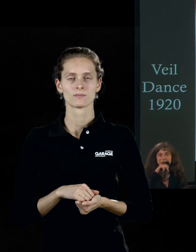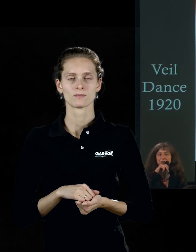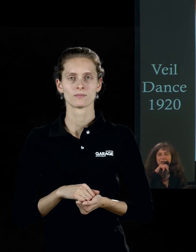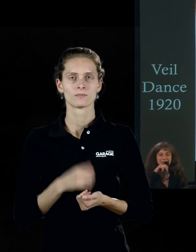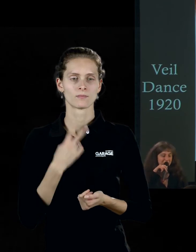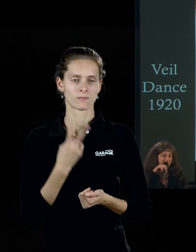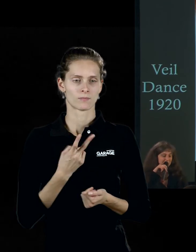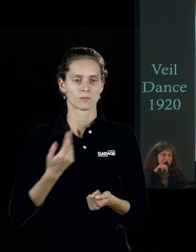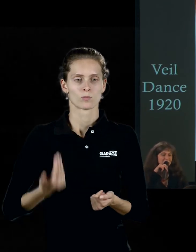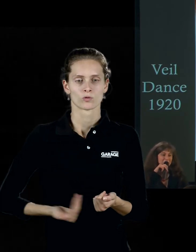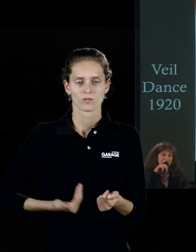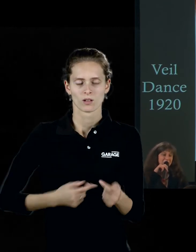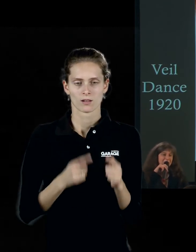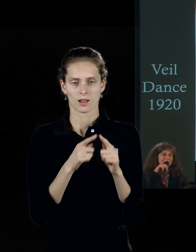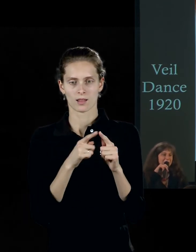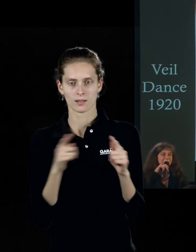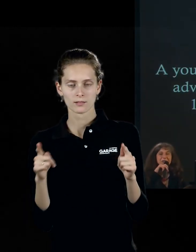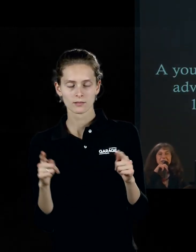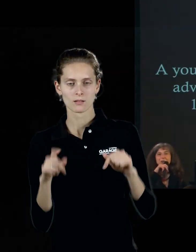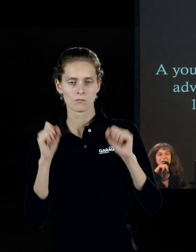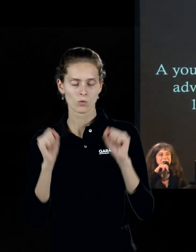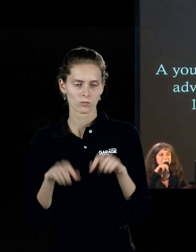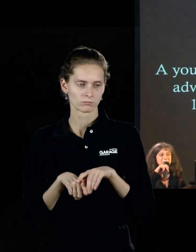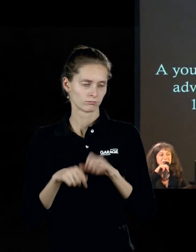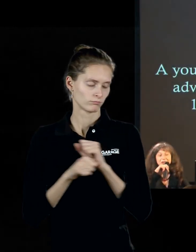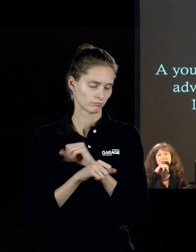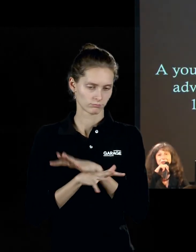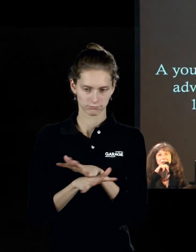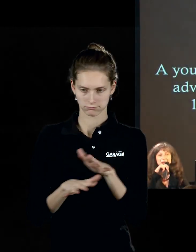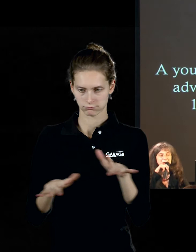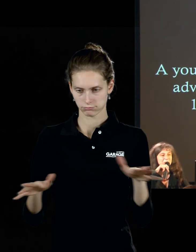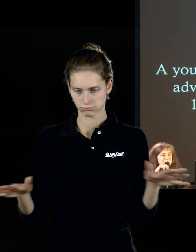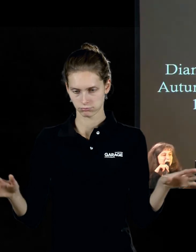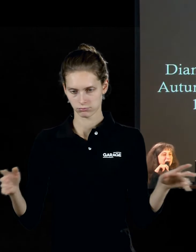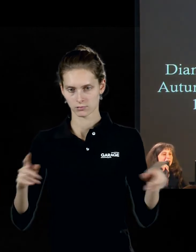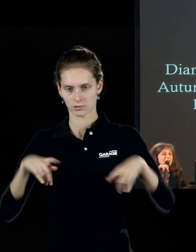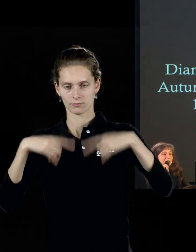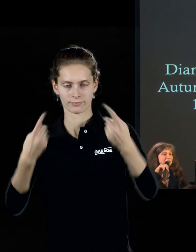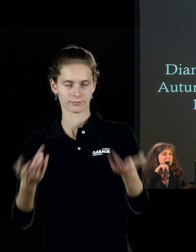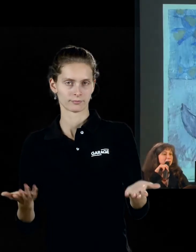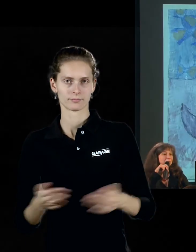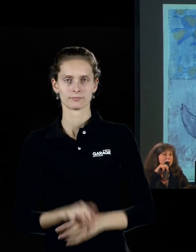живые линии, которые могут разбежаться обратно и расползтись в следующий момент.